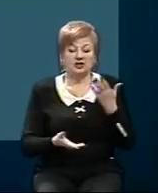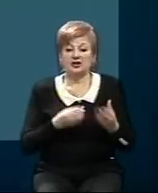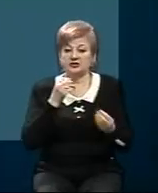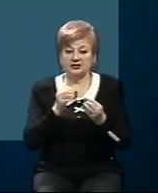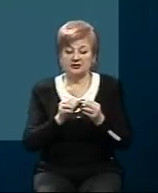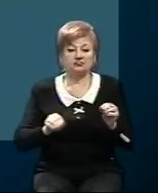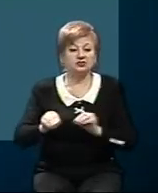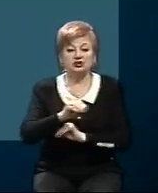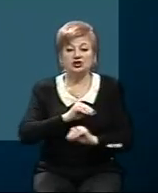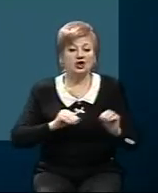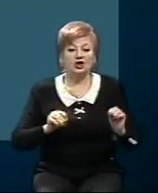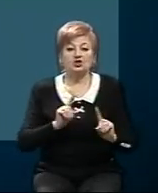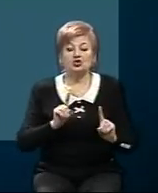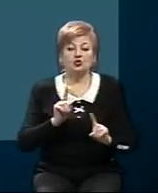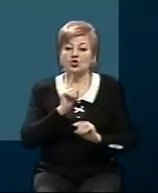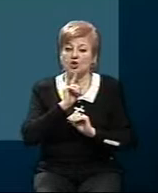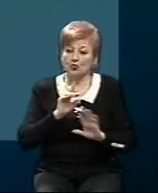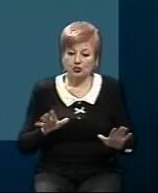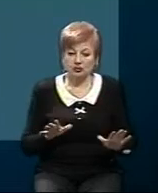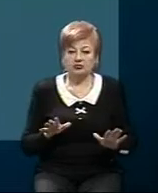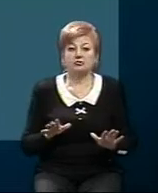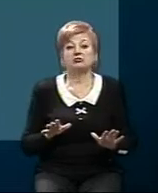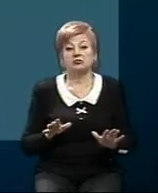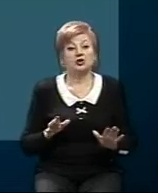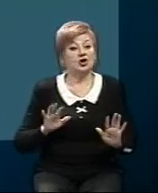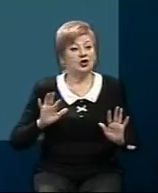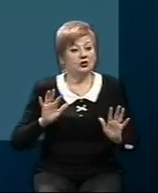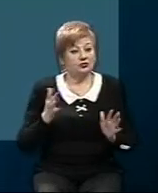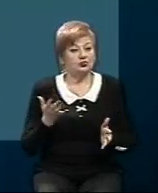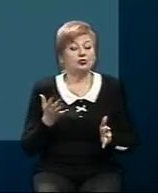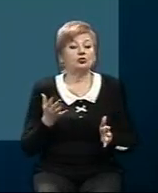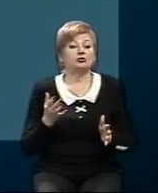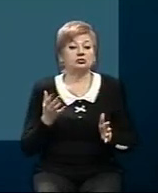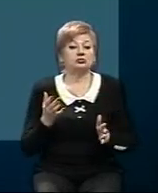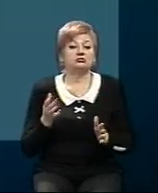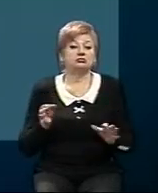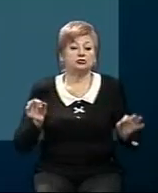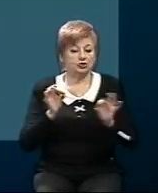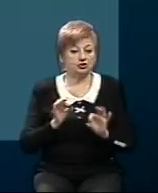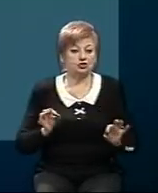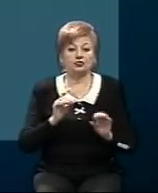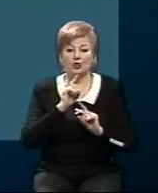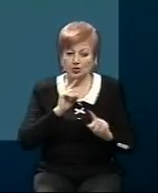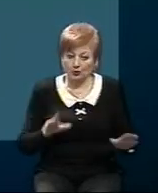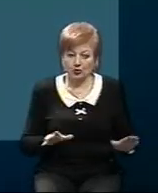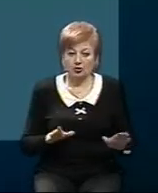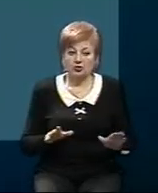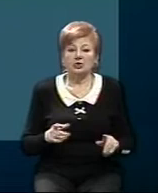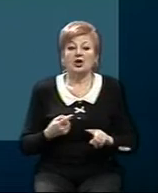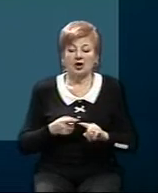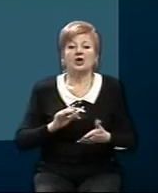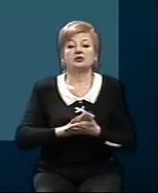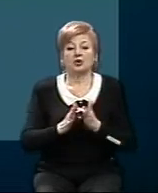розумію, на цьому наголошував президент, якщо не буде ескалації, то цей стан